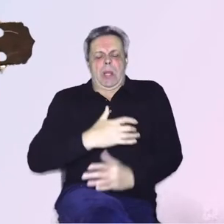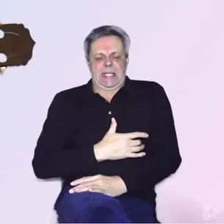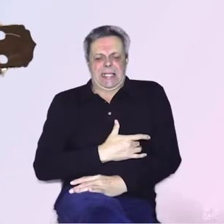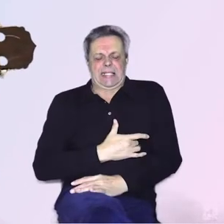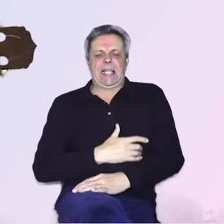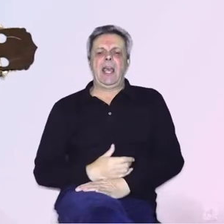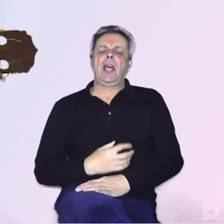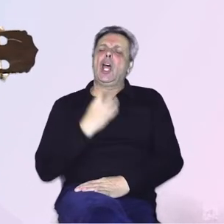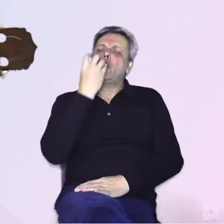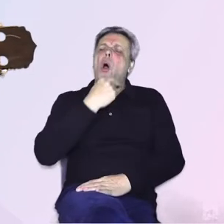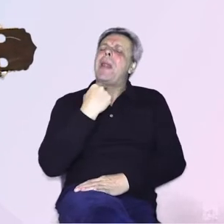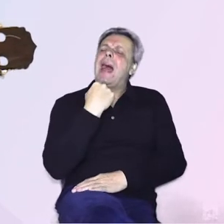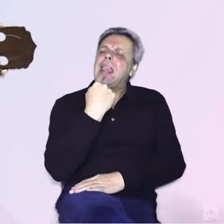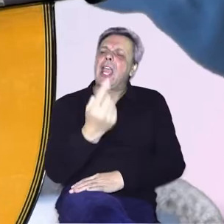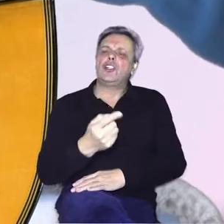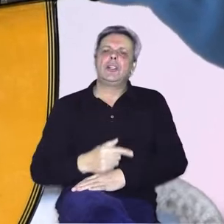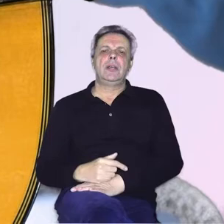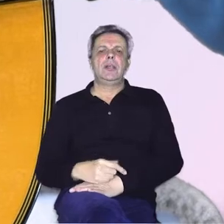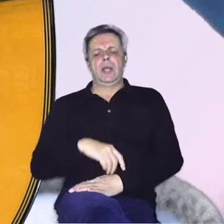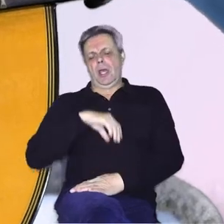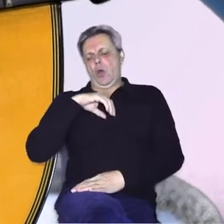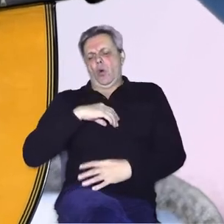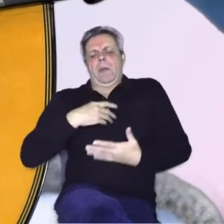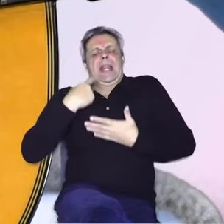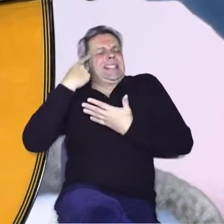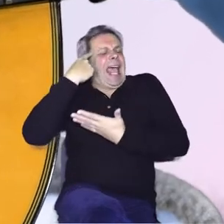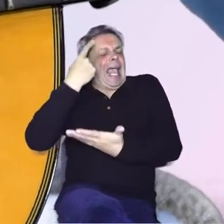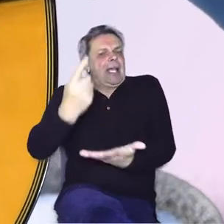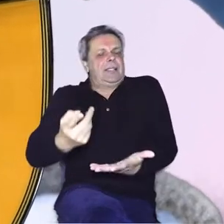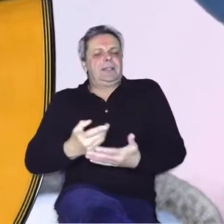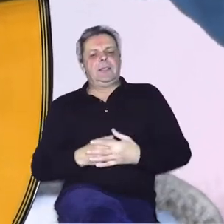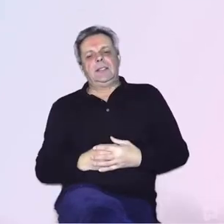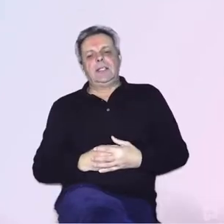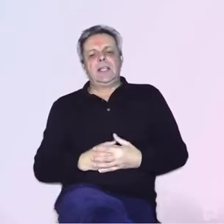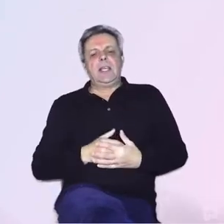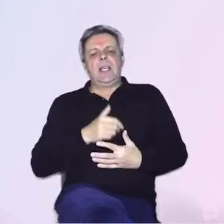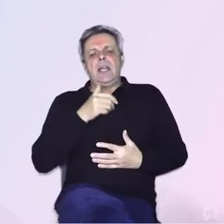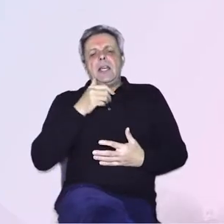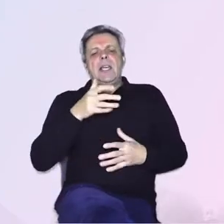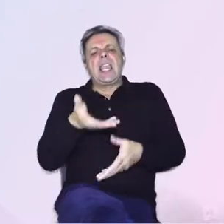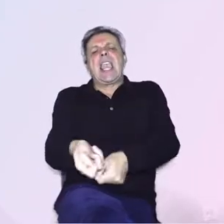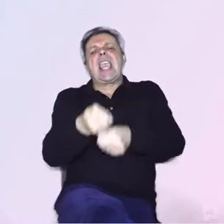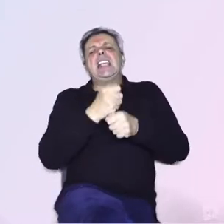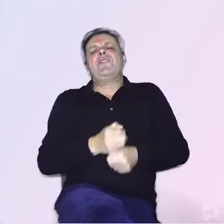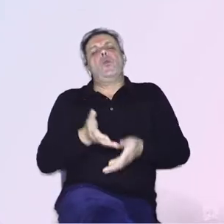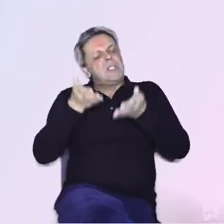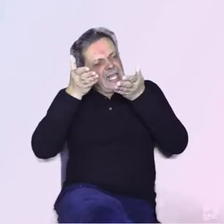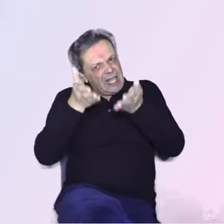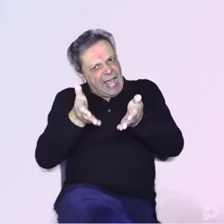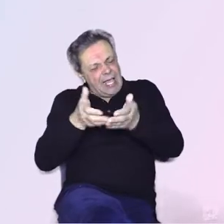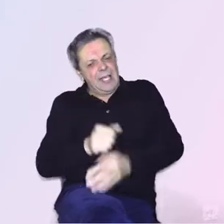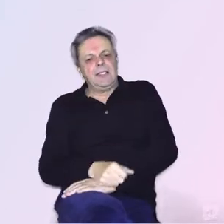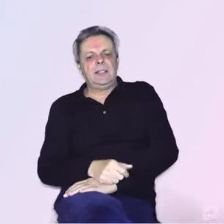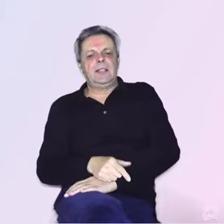srce topla vjeć, humani znak. Izvuci tak,